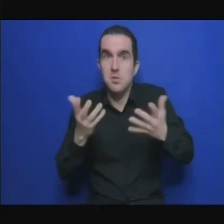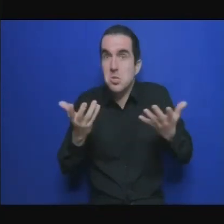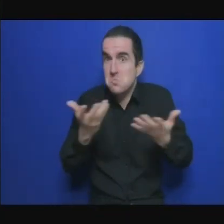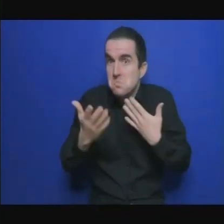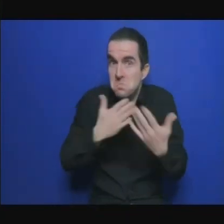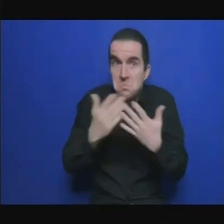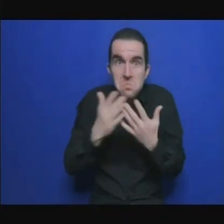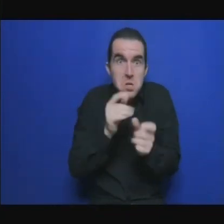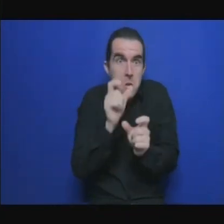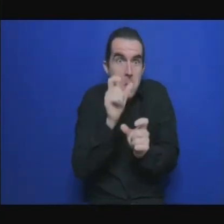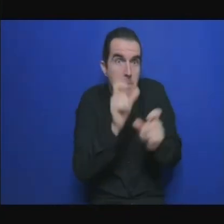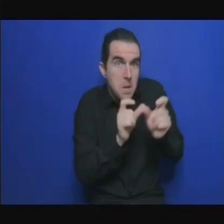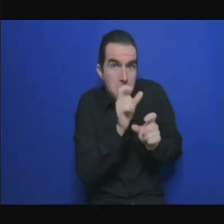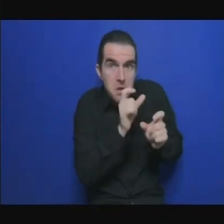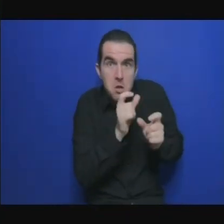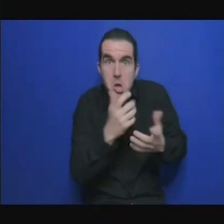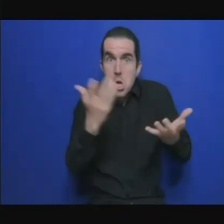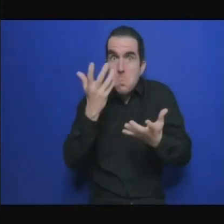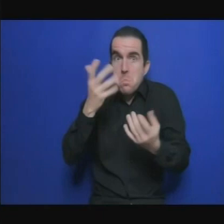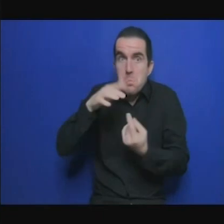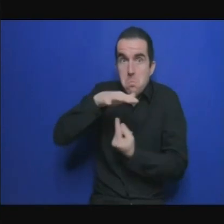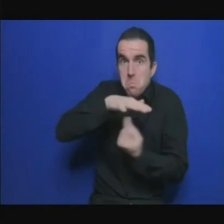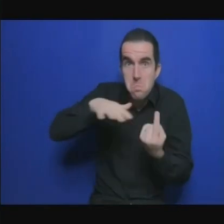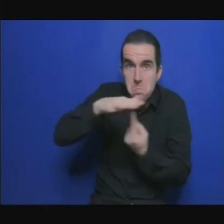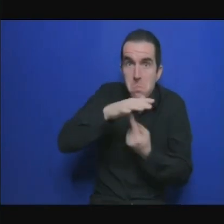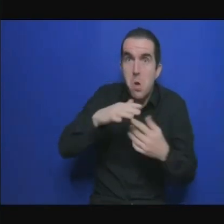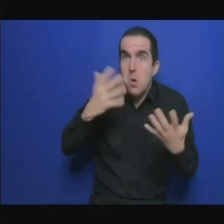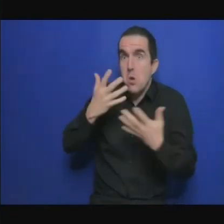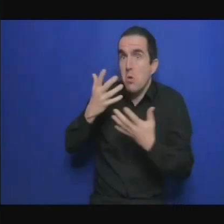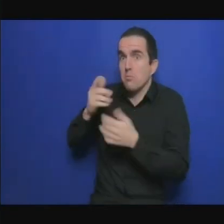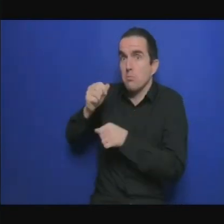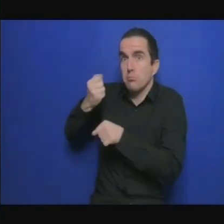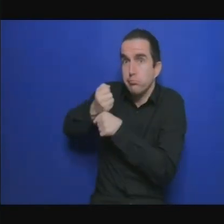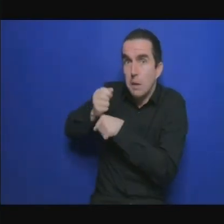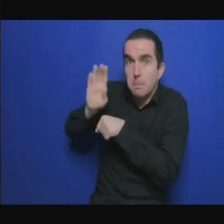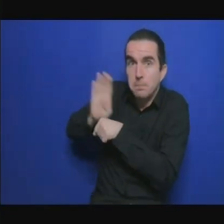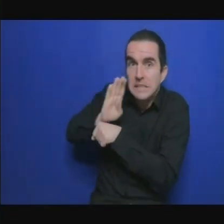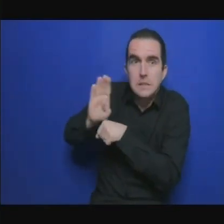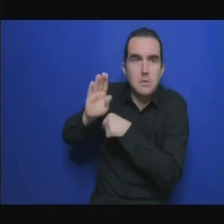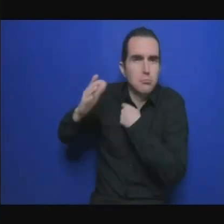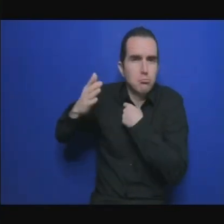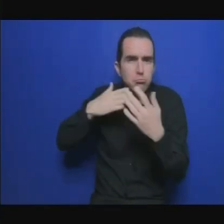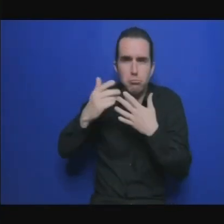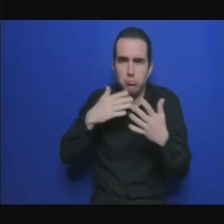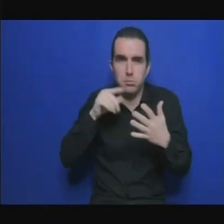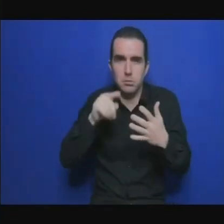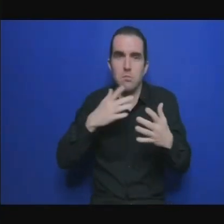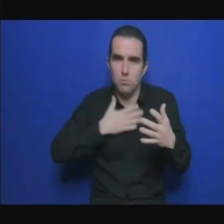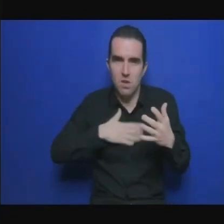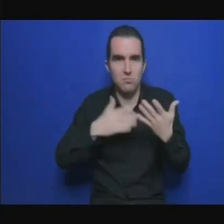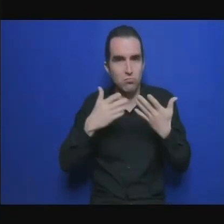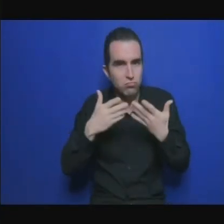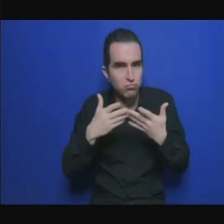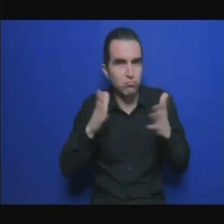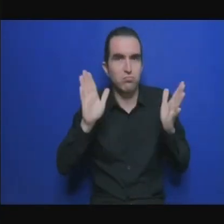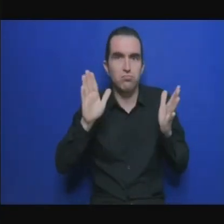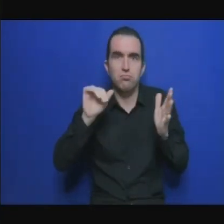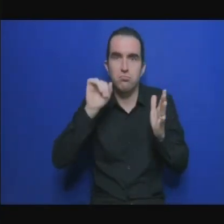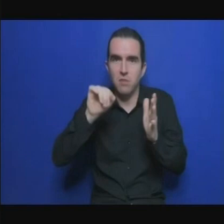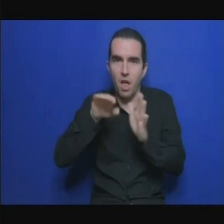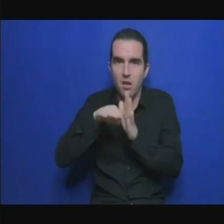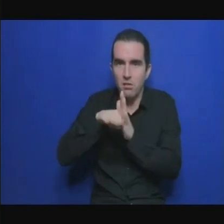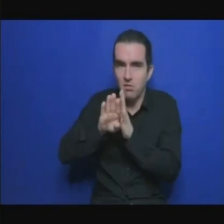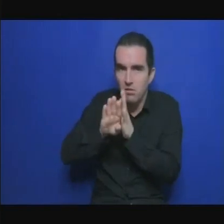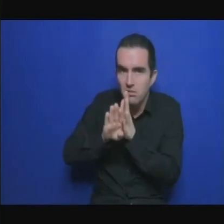nous pouvons ouvrir le capital des sociétés nationales d'électricité pour les obliger à améliorer leur gouvernance et à